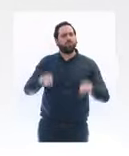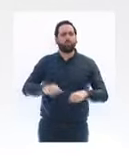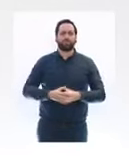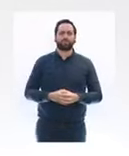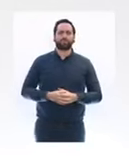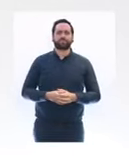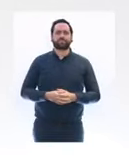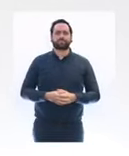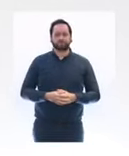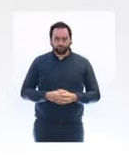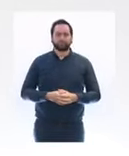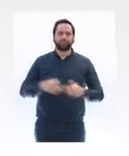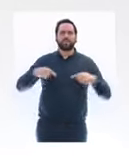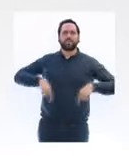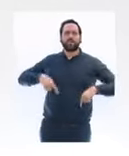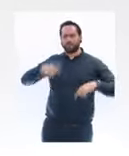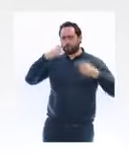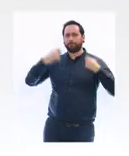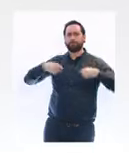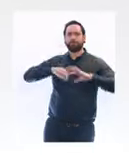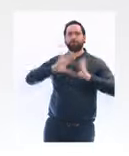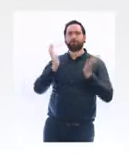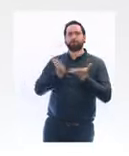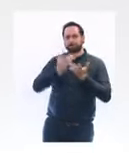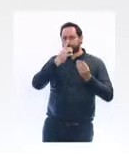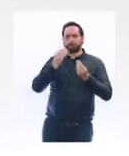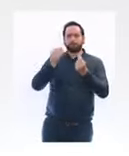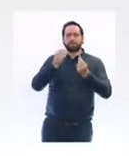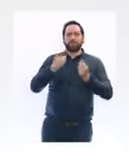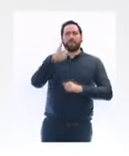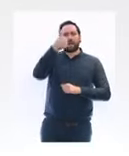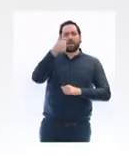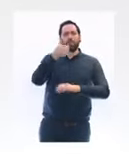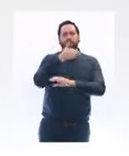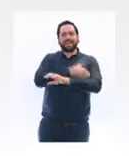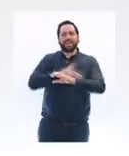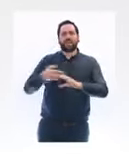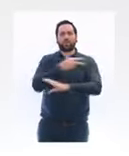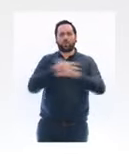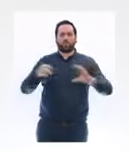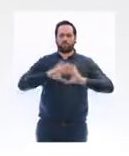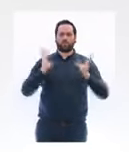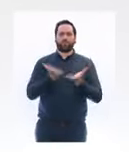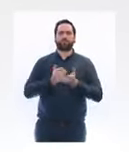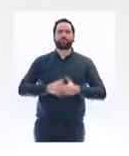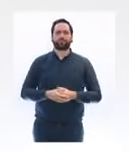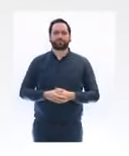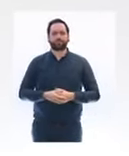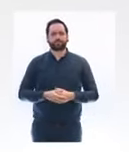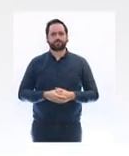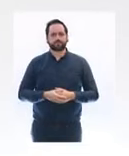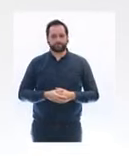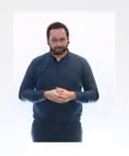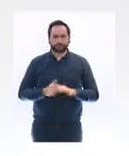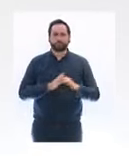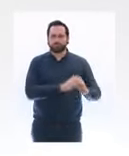'impôt à environ 1 milliard d'euros au total. Enfin, nous voulons toujours dans l'objectif de soutenir massivement